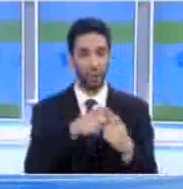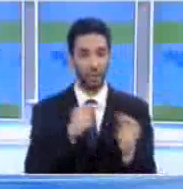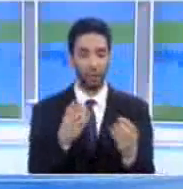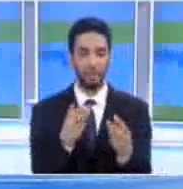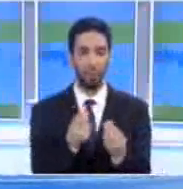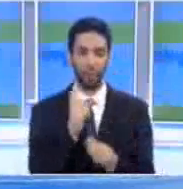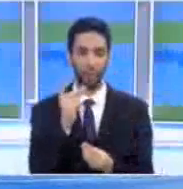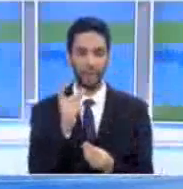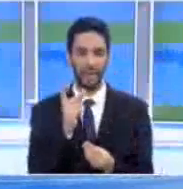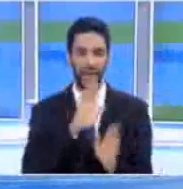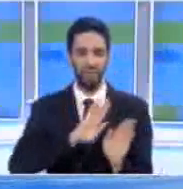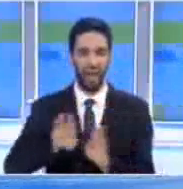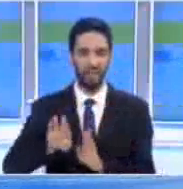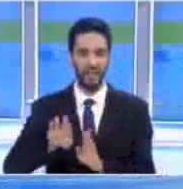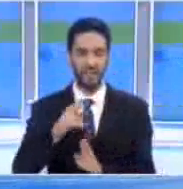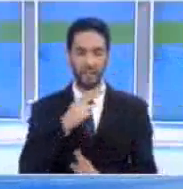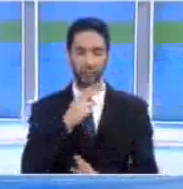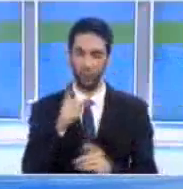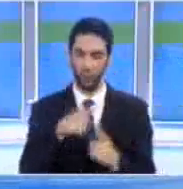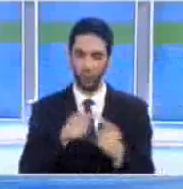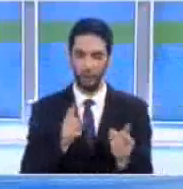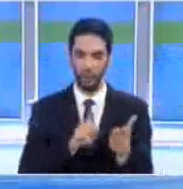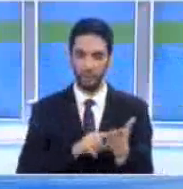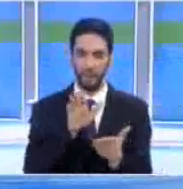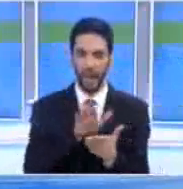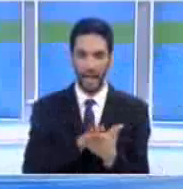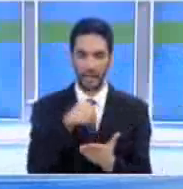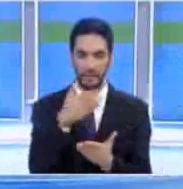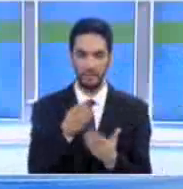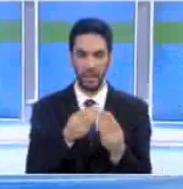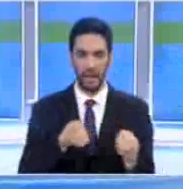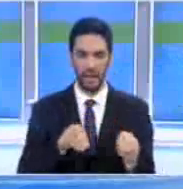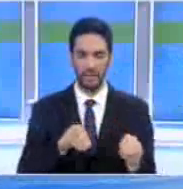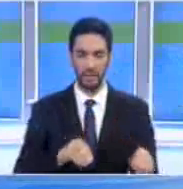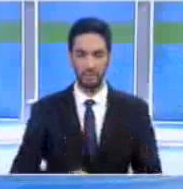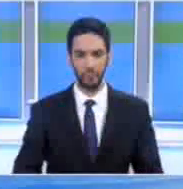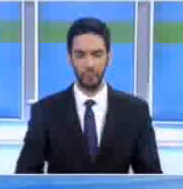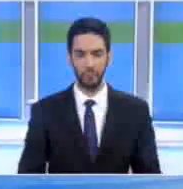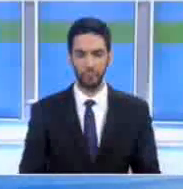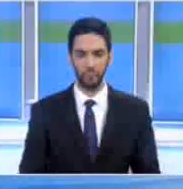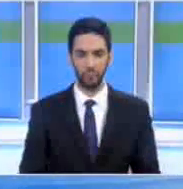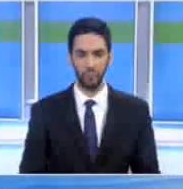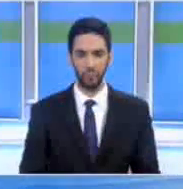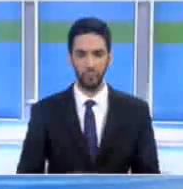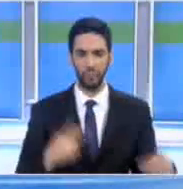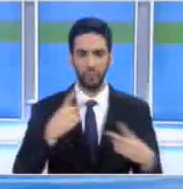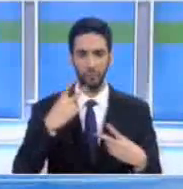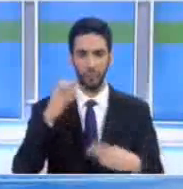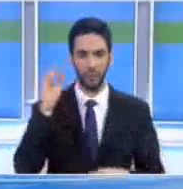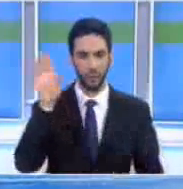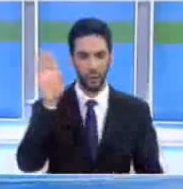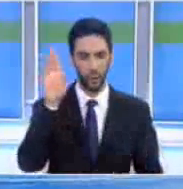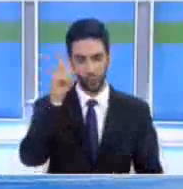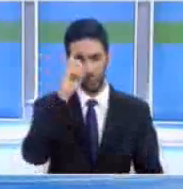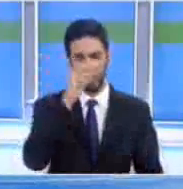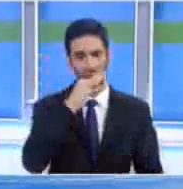να εγκαταλείψει το θέμα των εγγυήσεων. Ο κύριος Τσαβούσογλου χαρακτήρισε λάθος αυτό που έχει γίνει με την απόφαση της